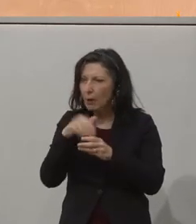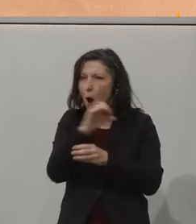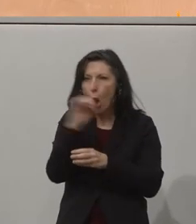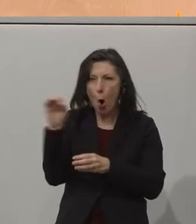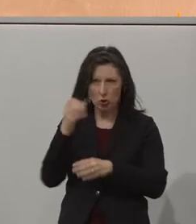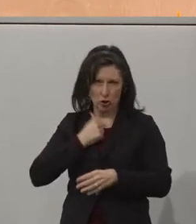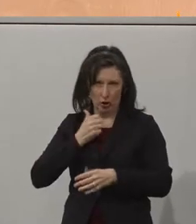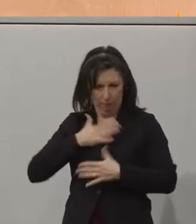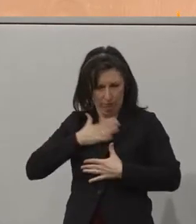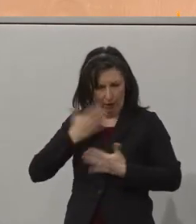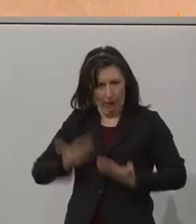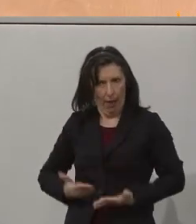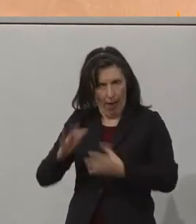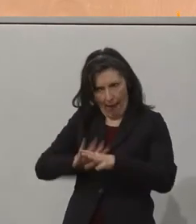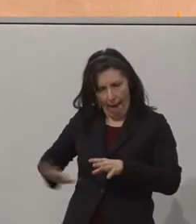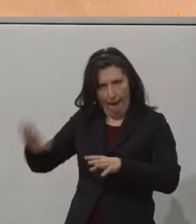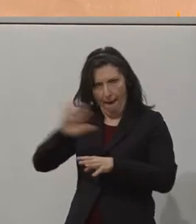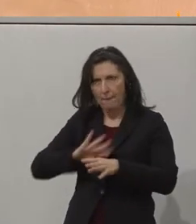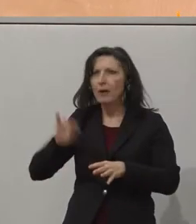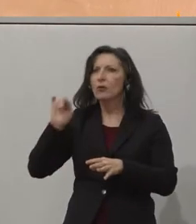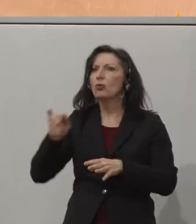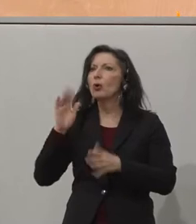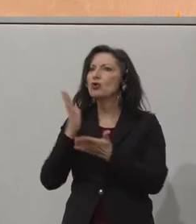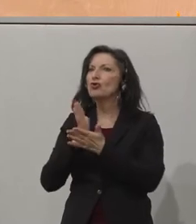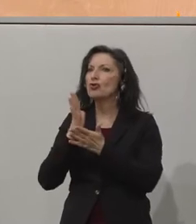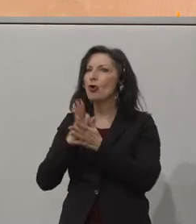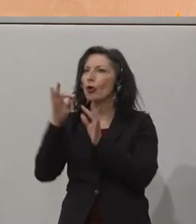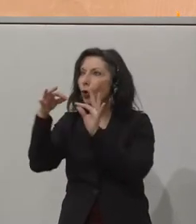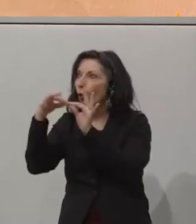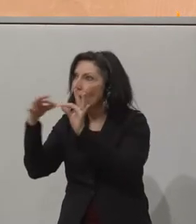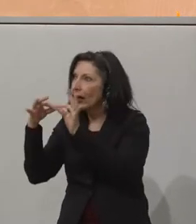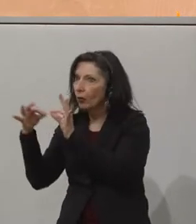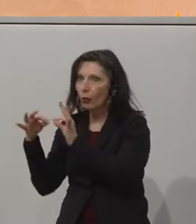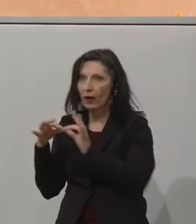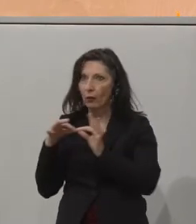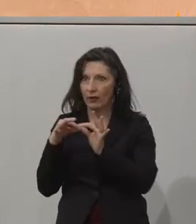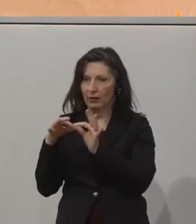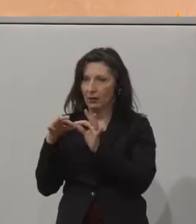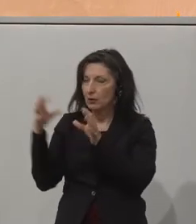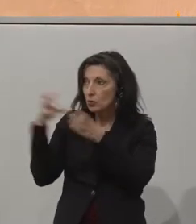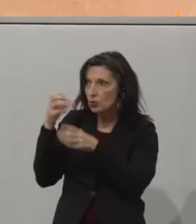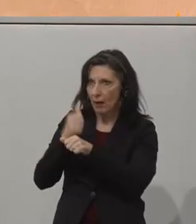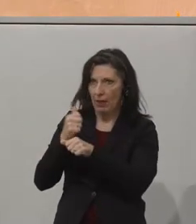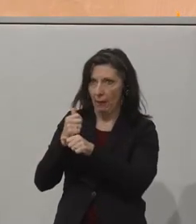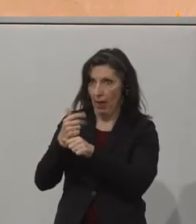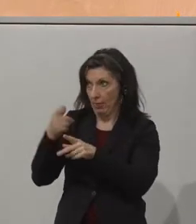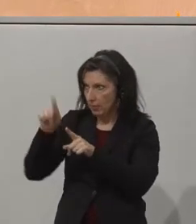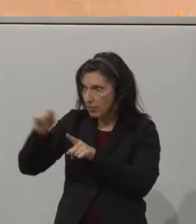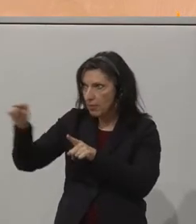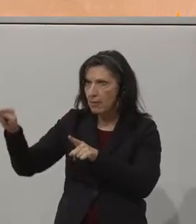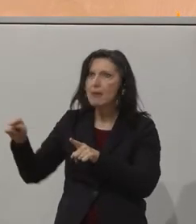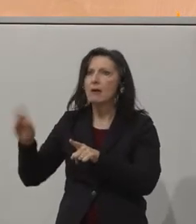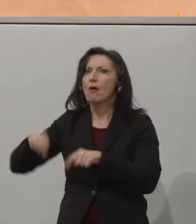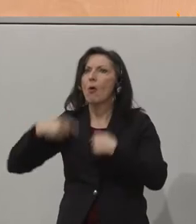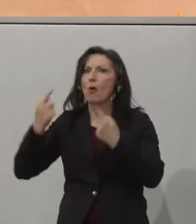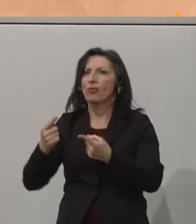Hause sind, wo wir arbeiten, Kooperationen aufgebaut. Und wir haben genau hingeschaut, haben alle an einen Tisch gebracht, haben mit Pädagoginnen